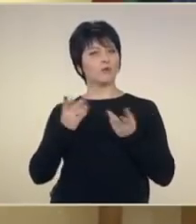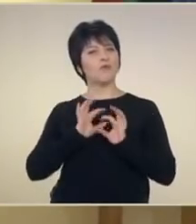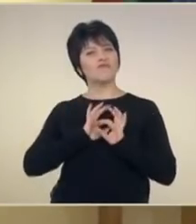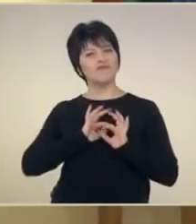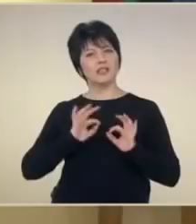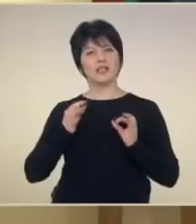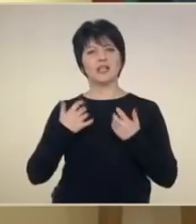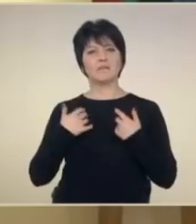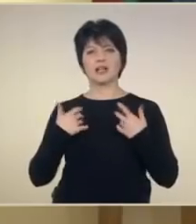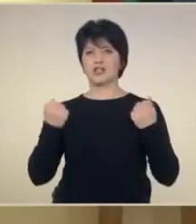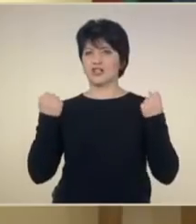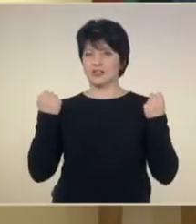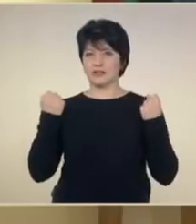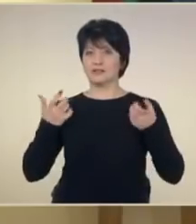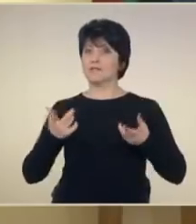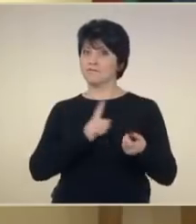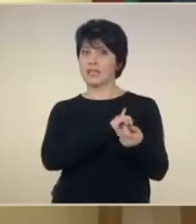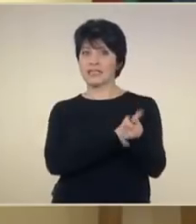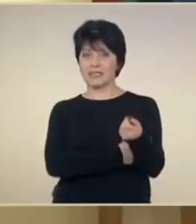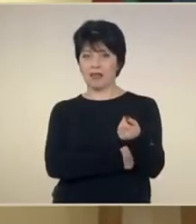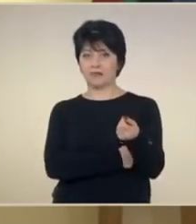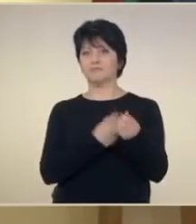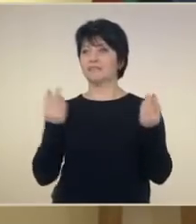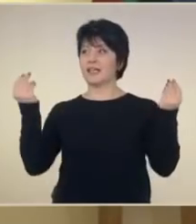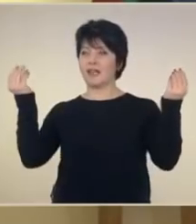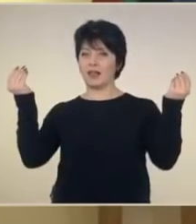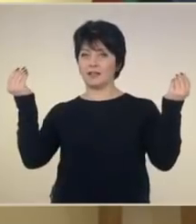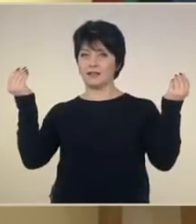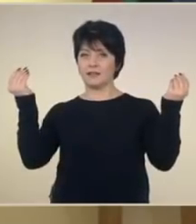със своята жизненост, сила и таланти.